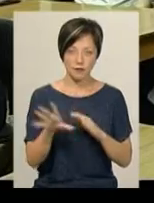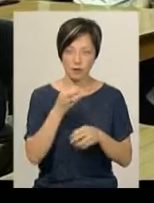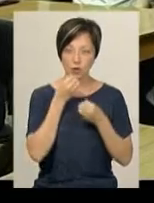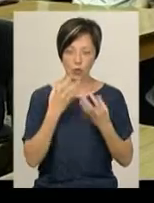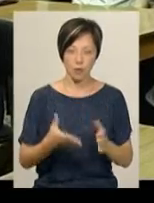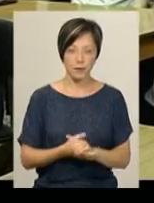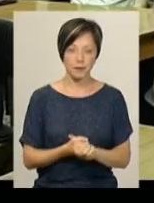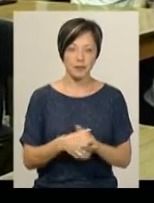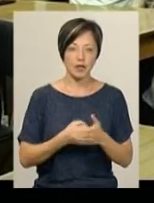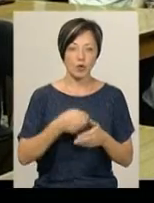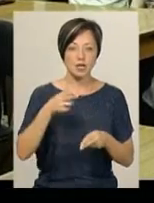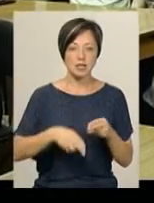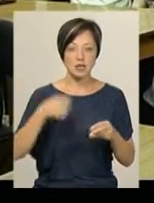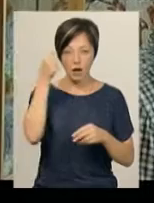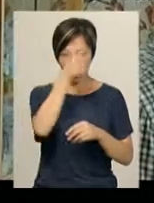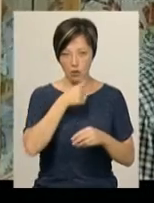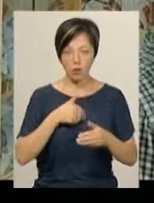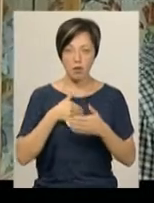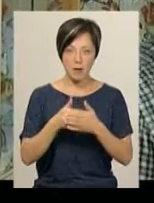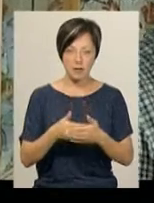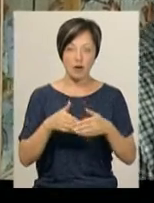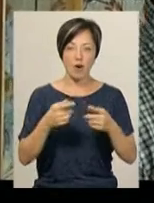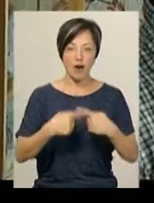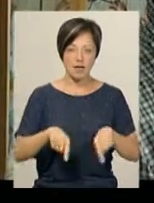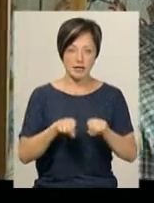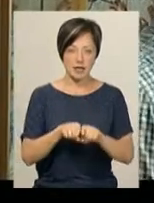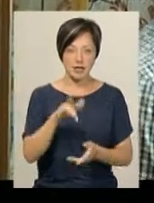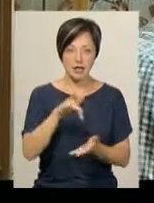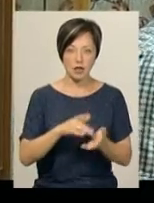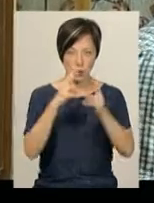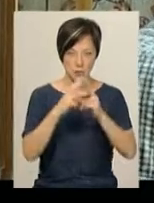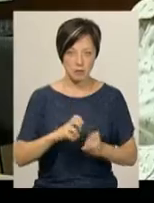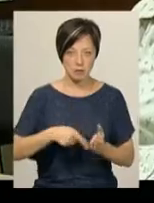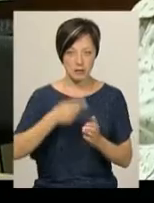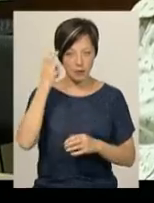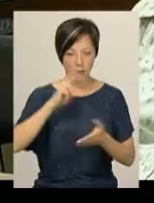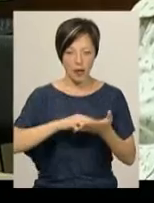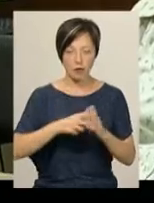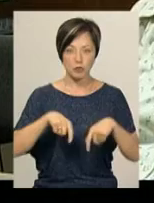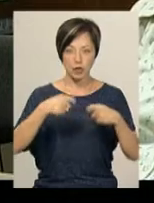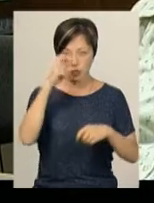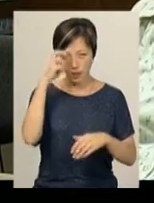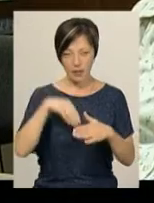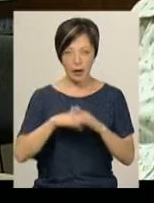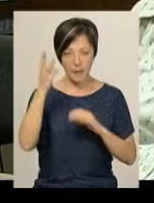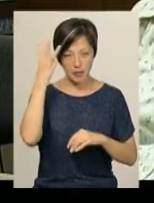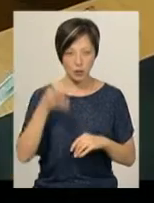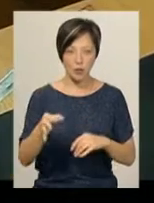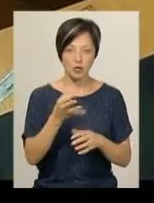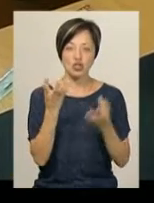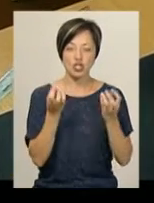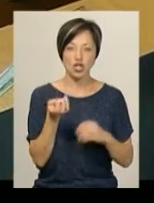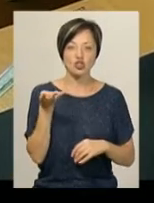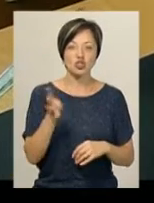добре. До кінця року громадська організація «Центр генеалогічних досліджень міста Київ» планує передати у Державний архів Хмельницької області